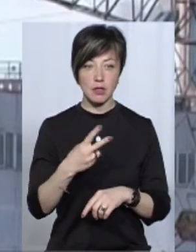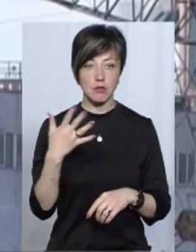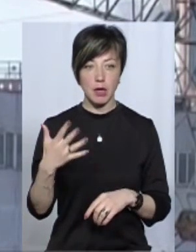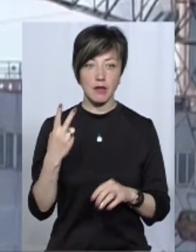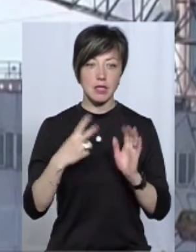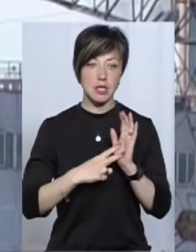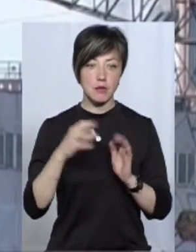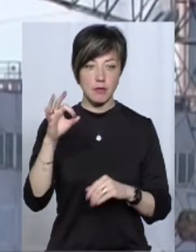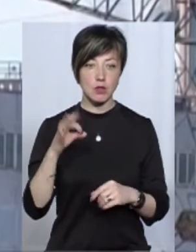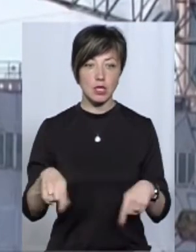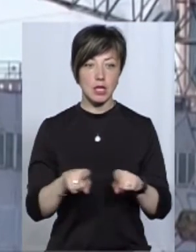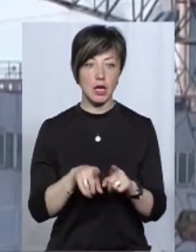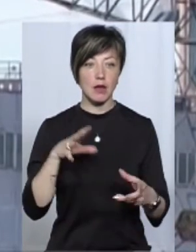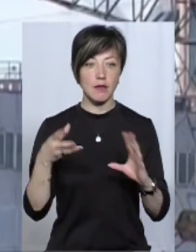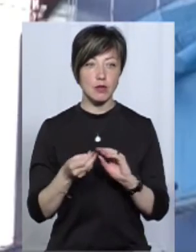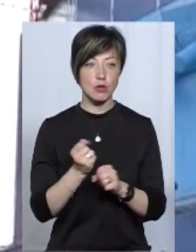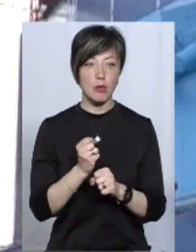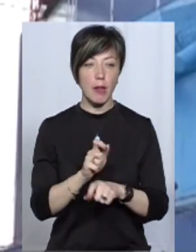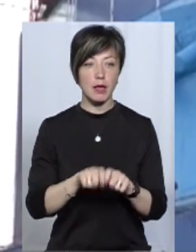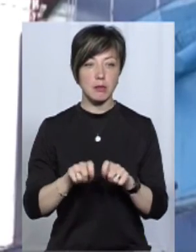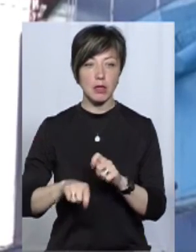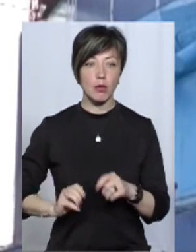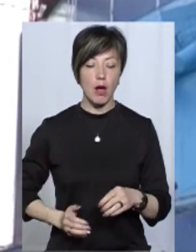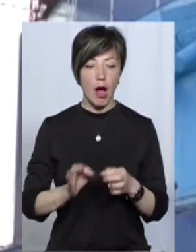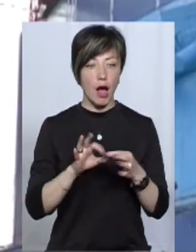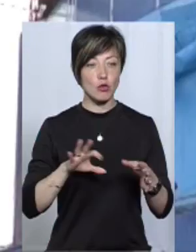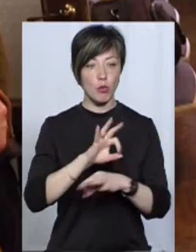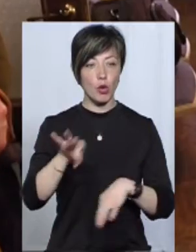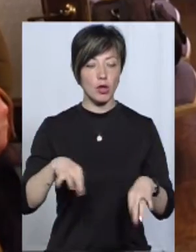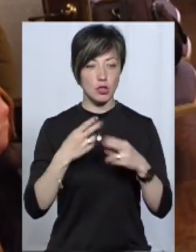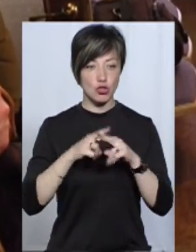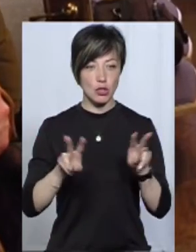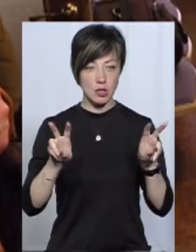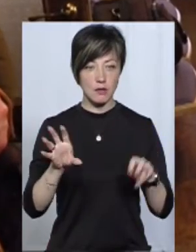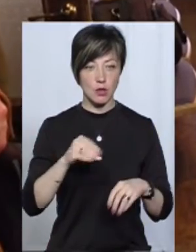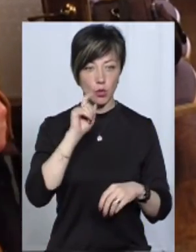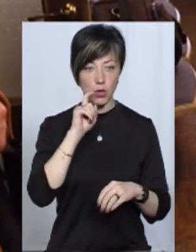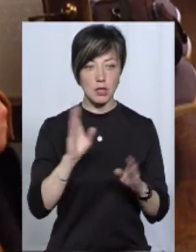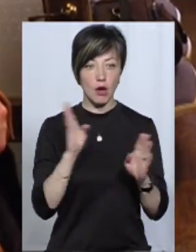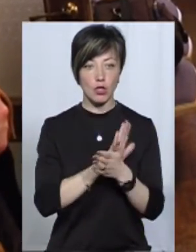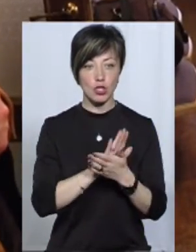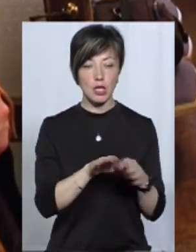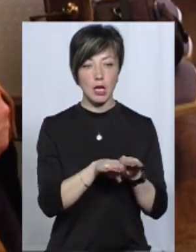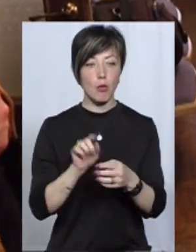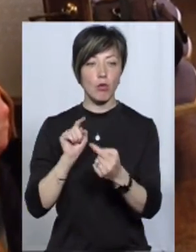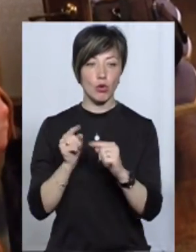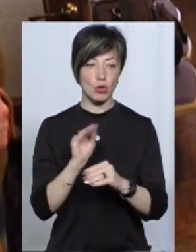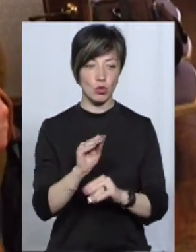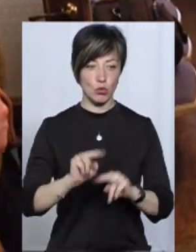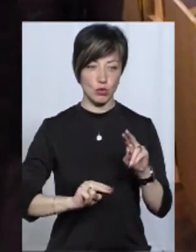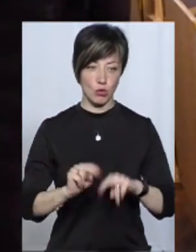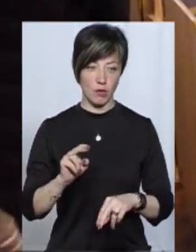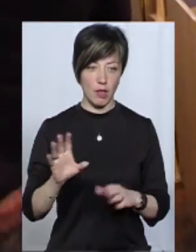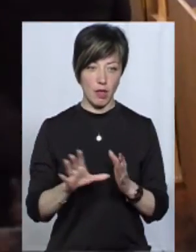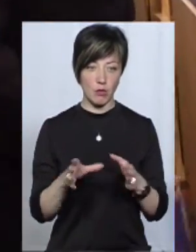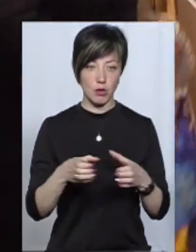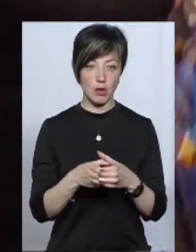-27%. Такі висновки зробили експерти компанії «Атомпроєкт-інженіринг». Всеукраїнська екологічна ліга проти добудови енергоблоків.